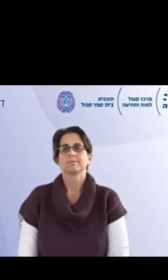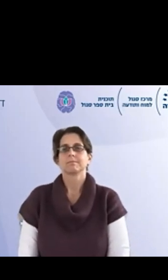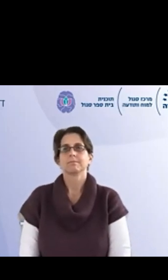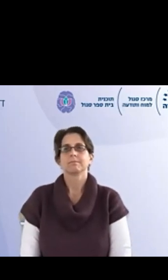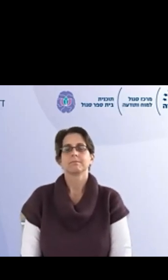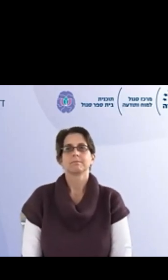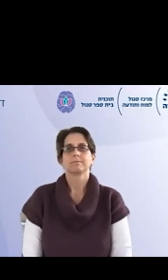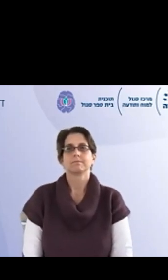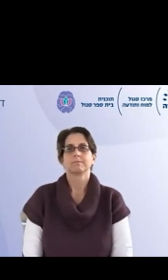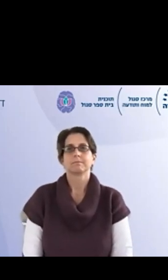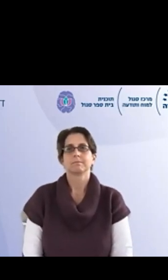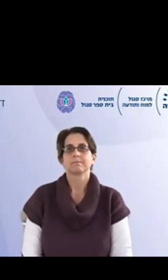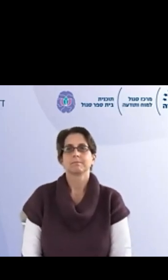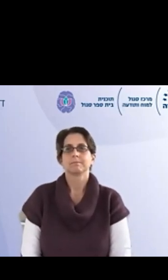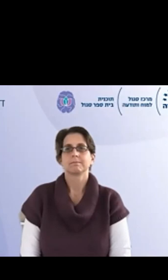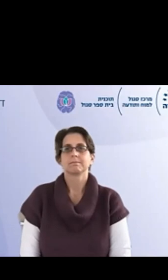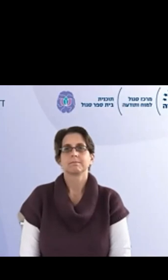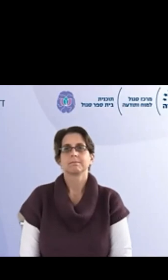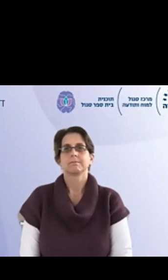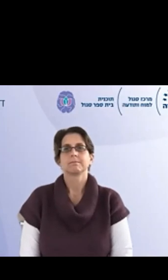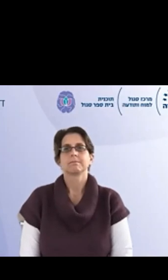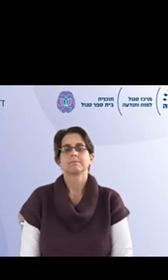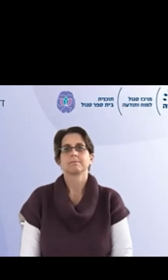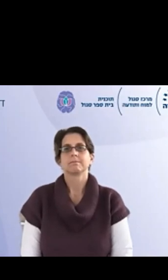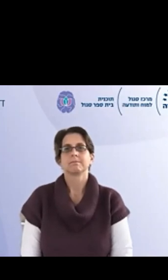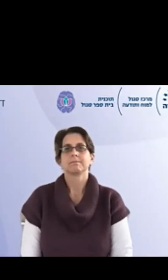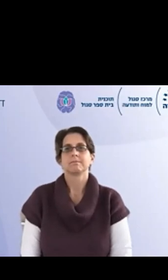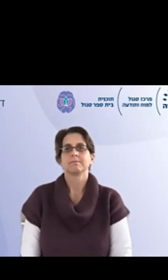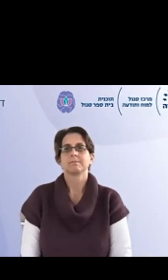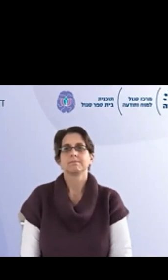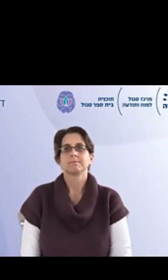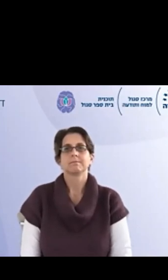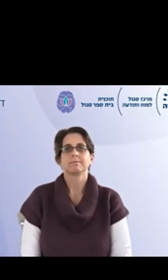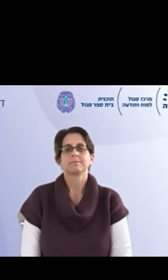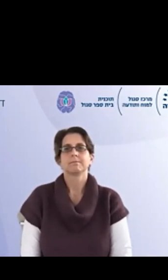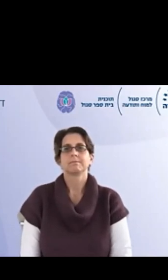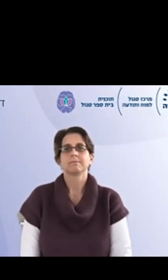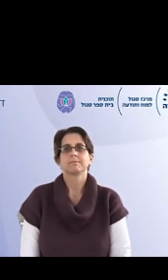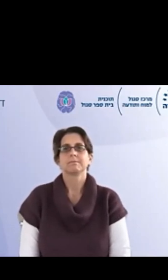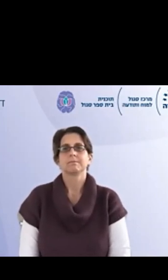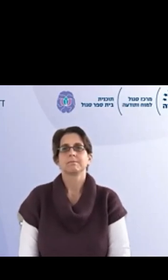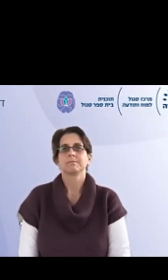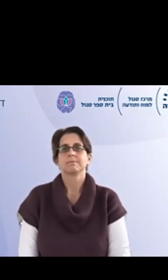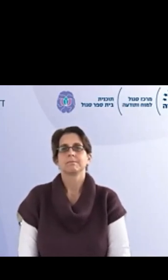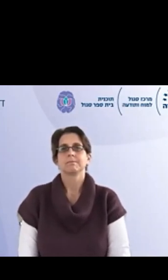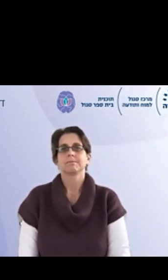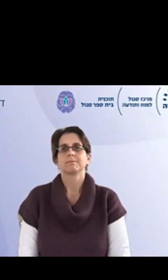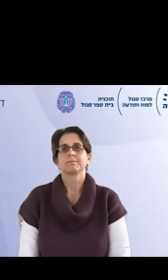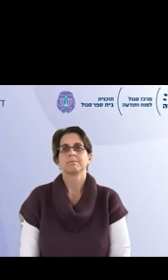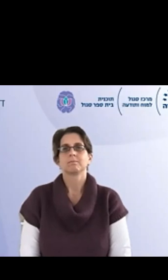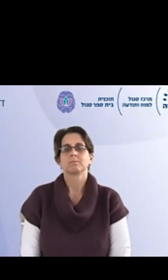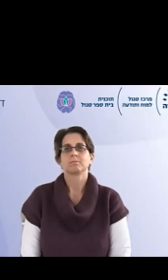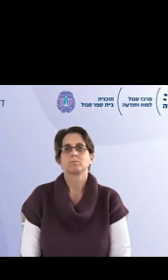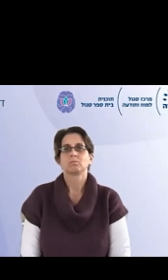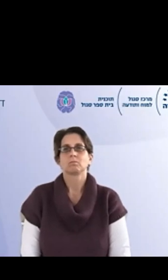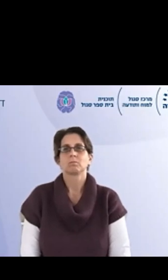צוות דיווחו, גם מורות, גם סייעות, שהמיינדפולנס, הציל אותם, בחיים האישיים שלהם, שהם מתרגלים, שהם